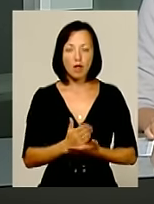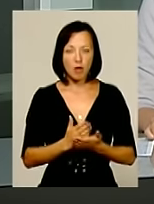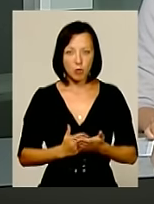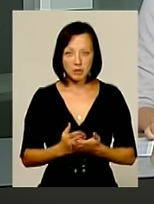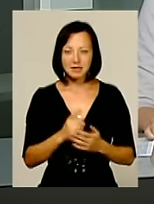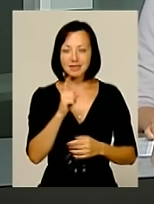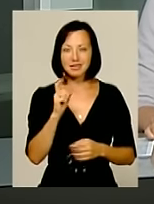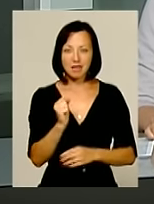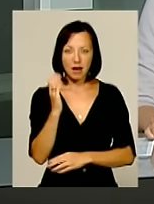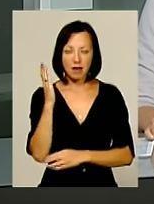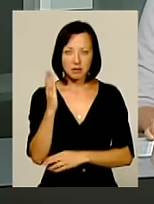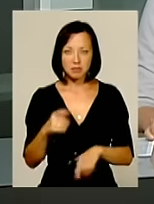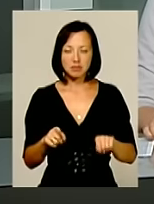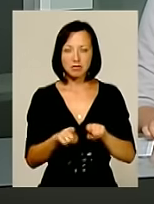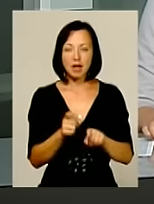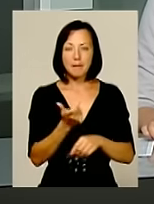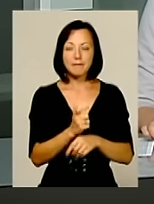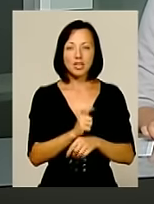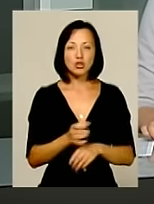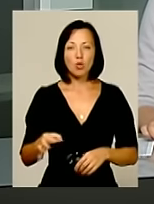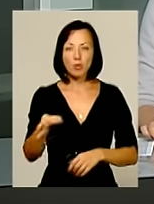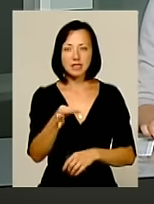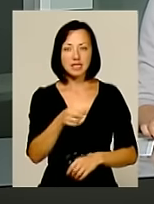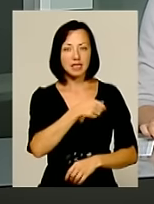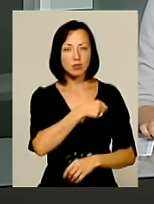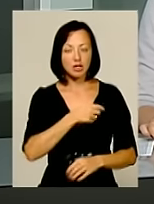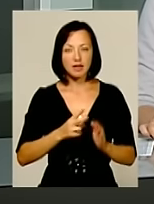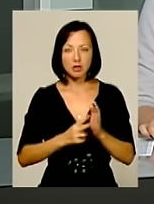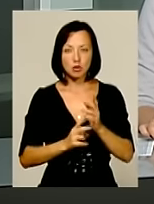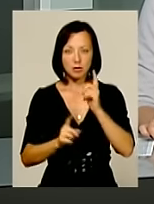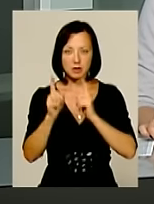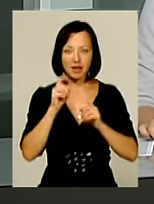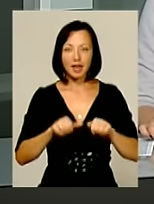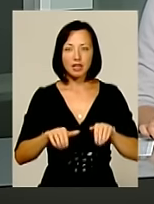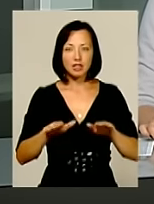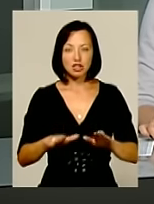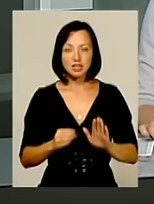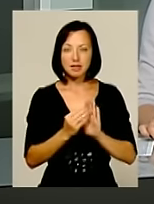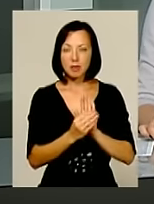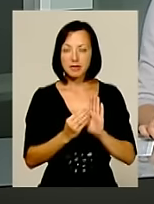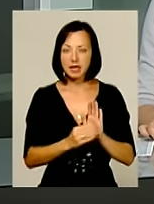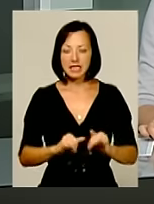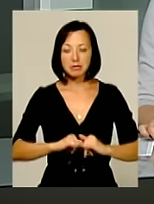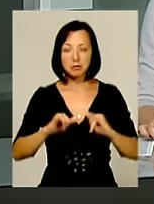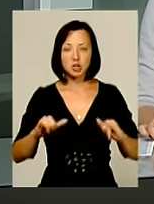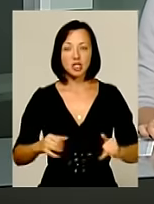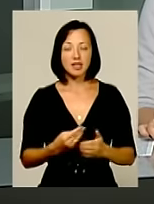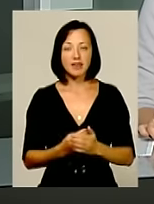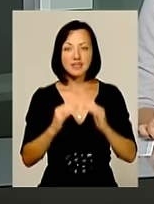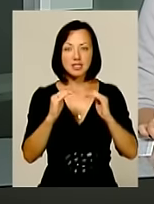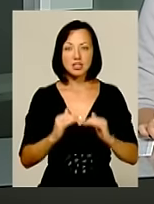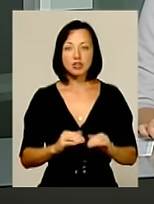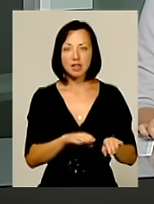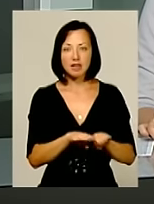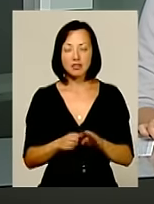За таке звернення проголосували більшість обласних обранців на сьомій сесії. У рішенні зазначили, що збільшення тарифів знижує рівень